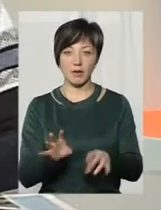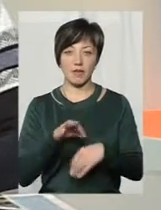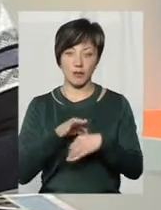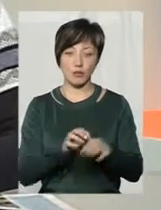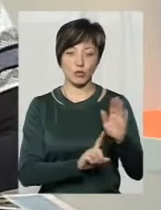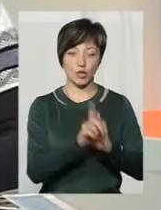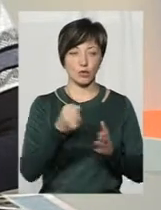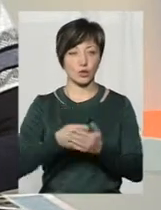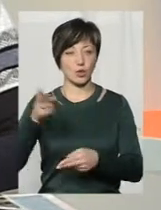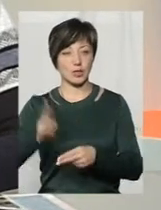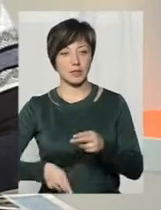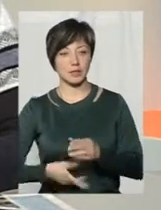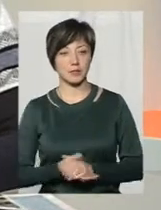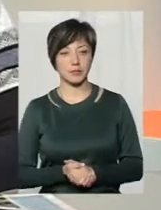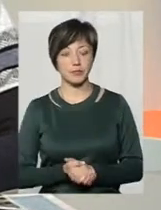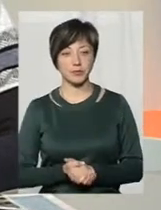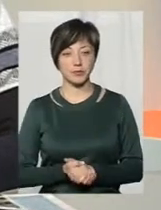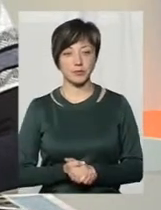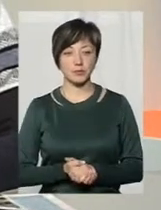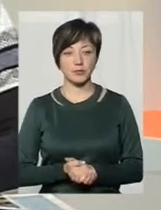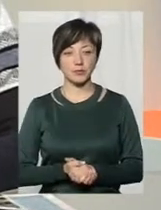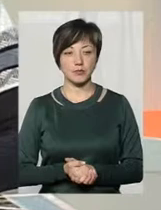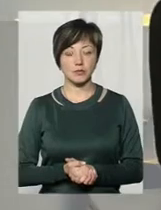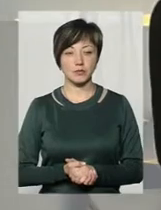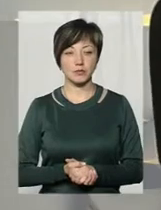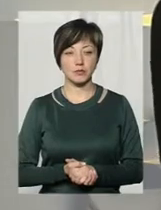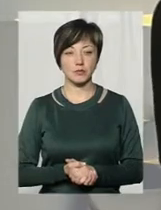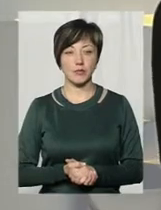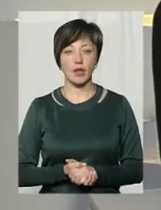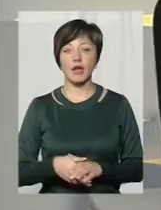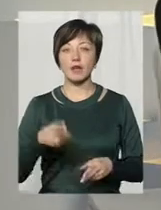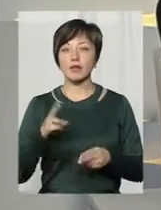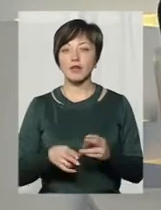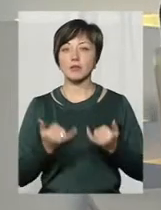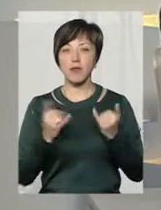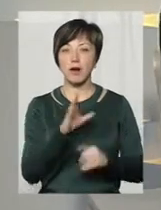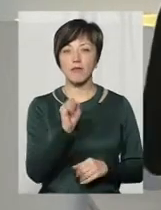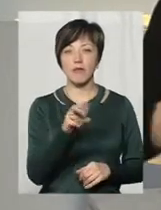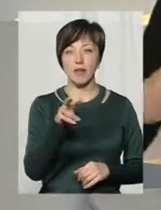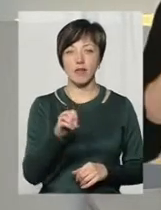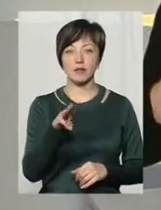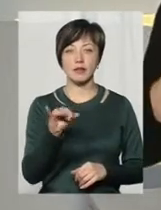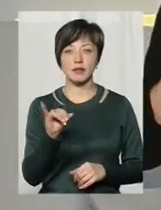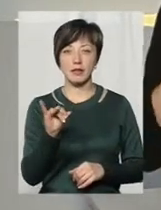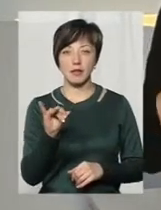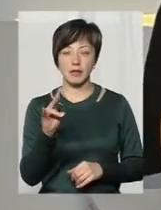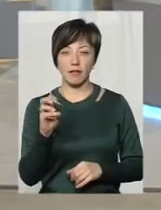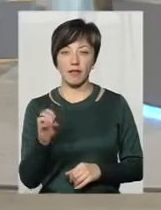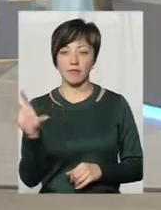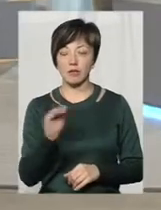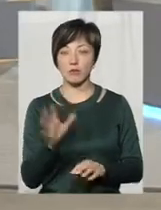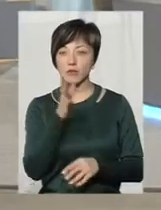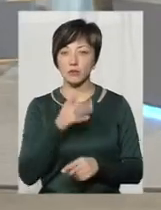початку і до логічного завершення. І на завершення, пане Валентине, якщо все буде